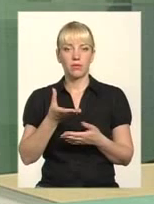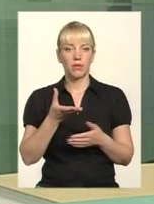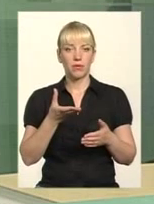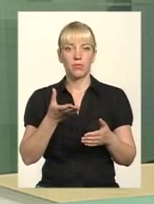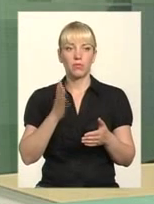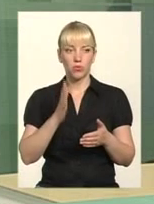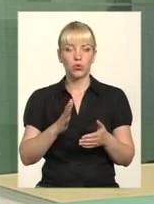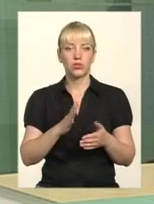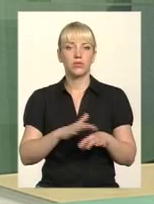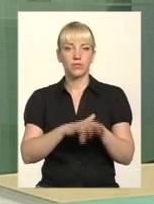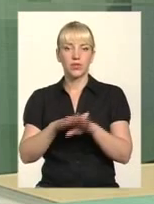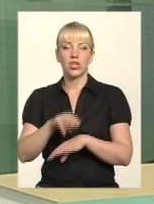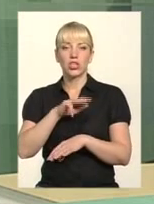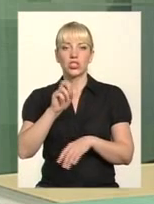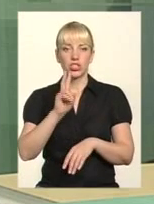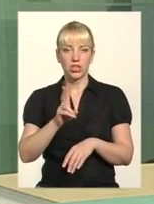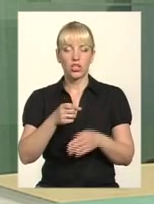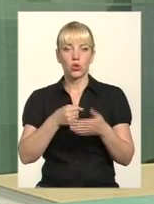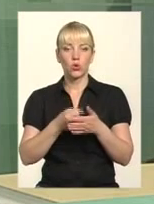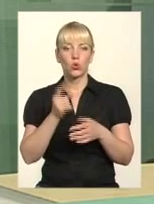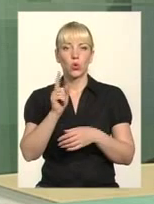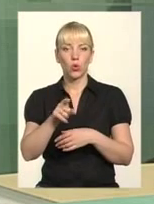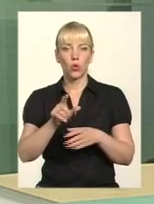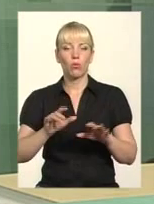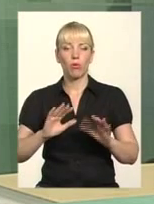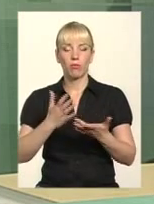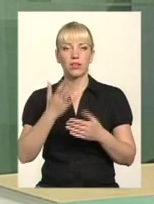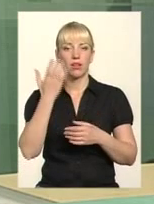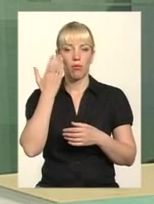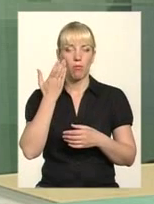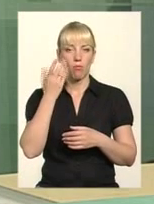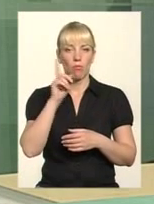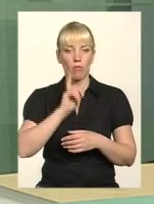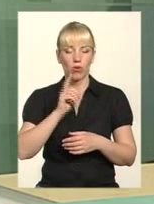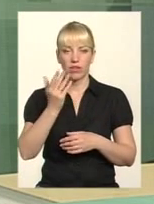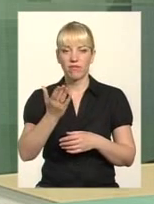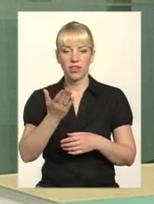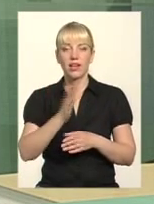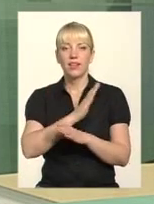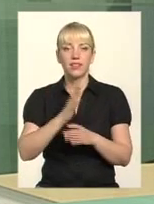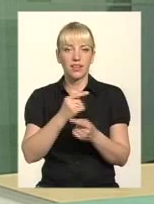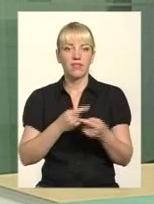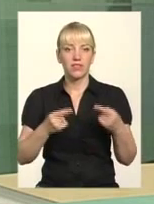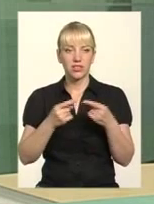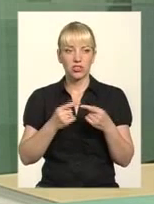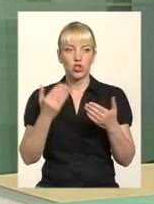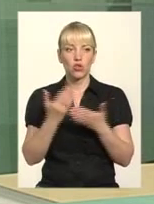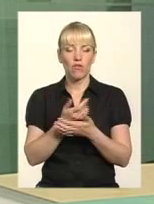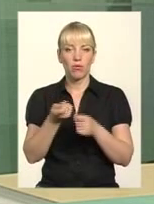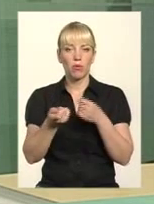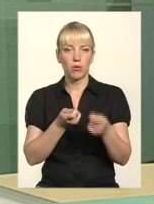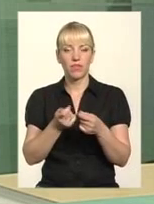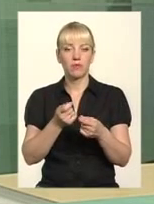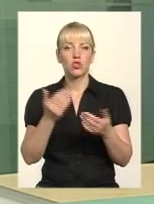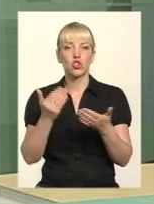До того моменту, поки ви не визначитесь з новим управителем і з новим надавачем послуг. Тобто